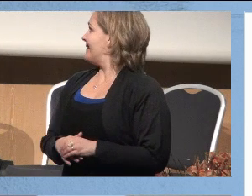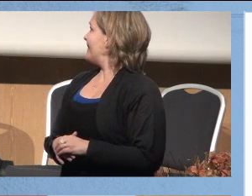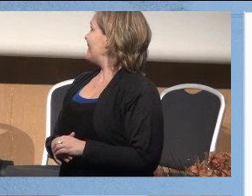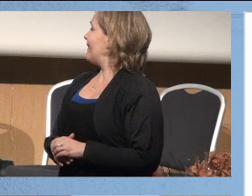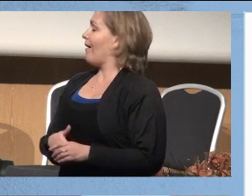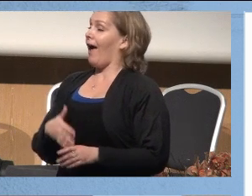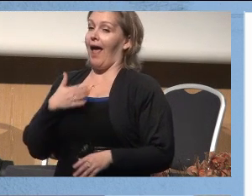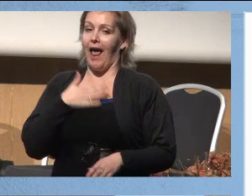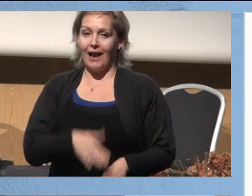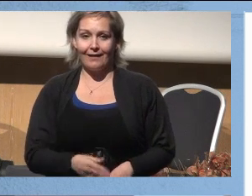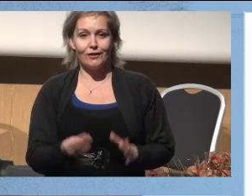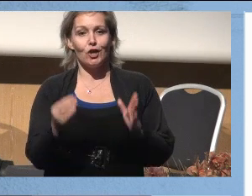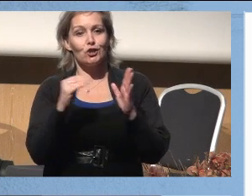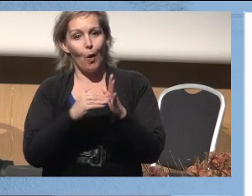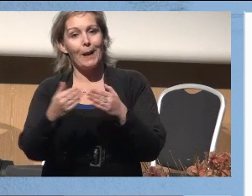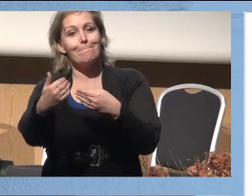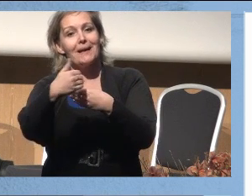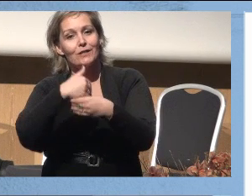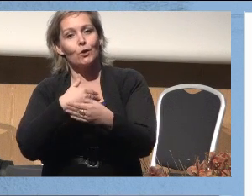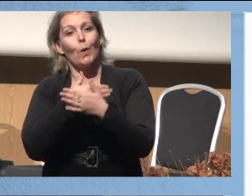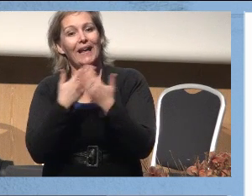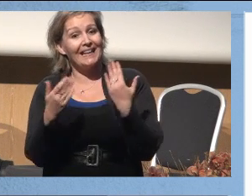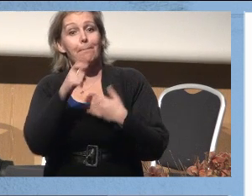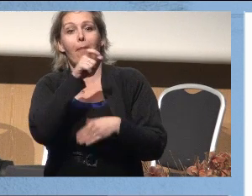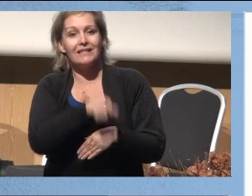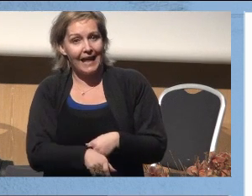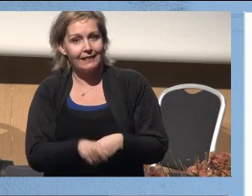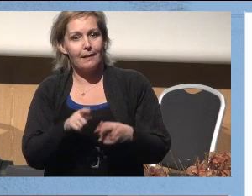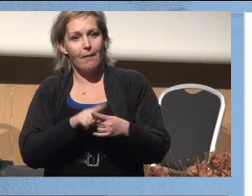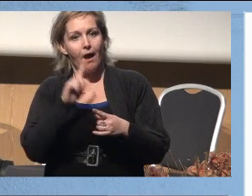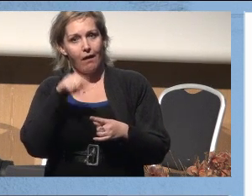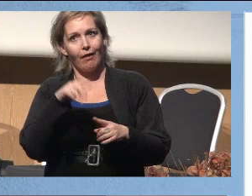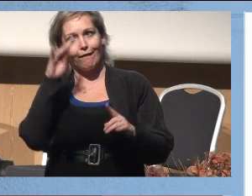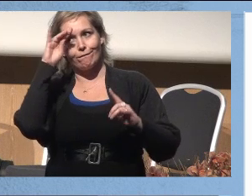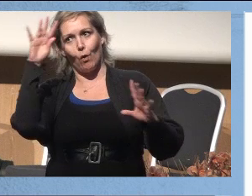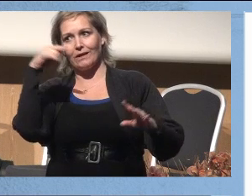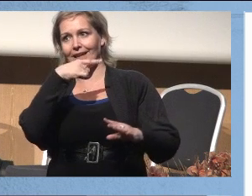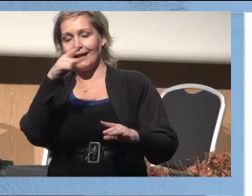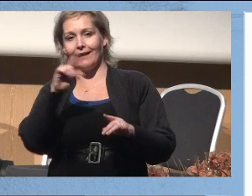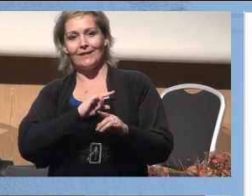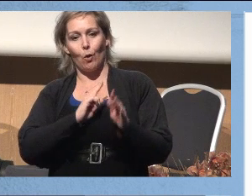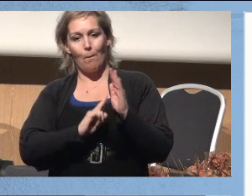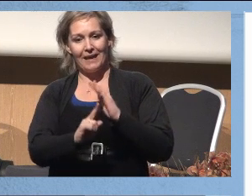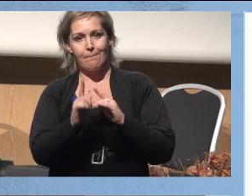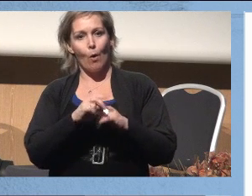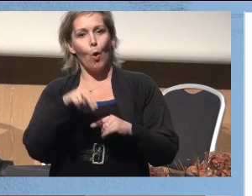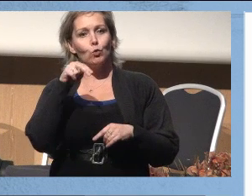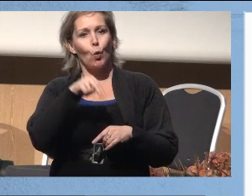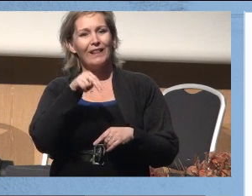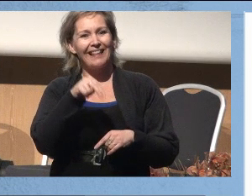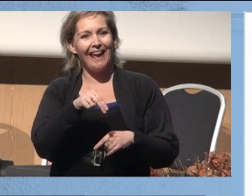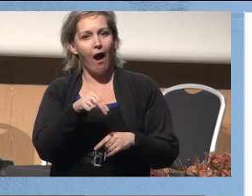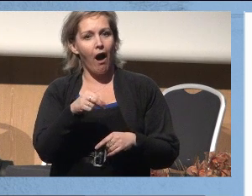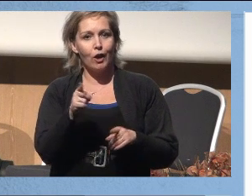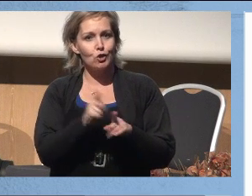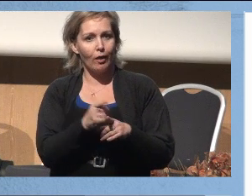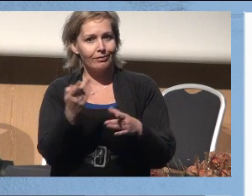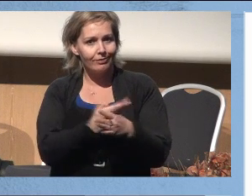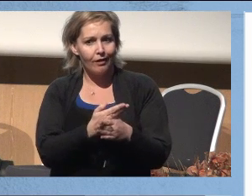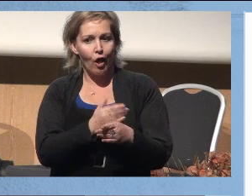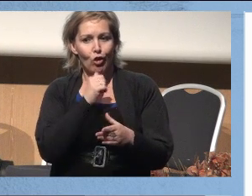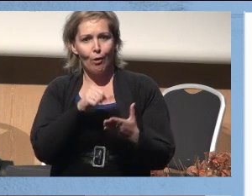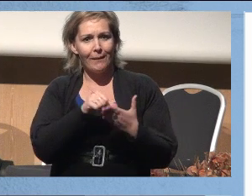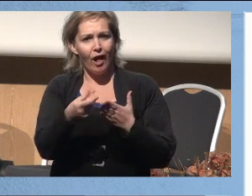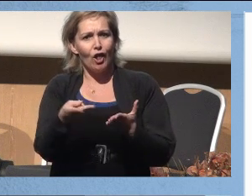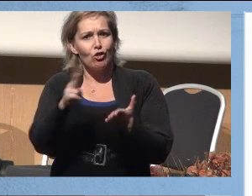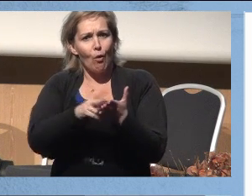Og Gutsche lov at det står besøkende og ikke pasienter. Men dere kan jo forestille dere at hadde kommet inn på Nordea eller et eller annet sånt, du så at du måtte